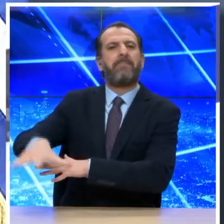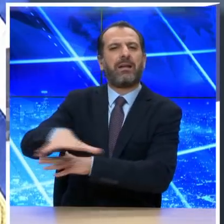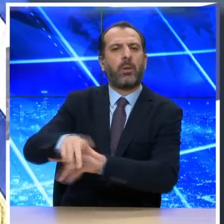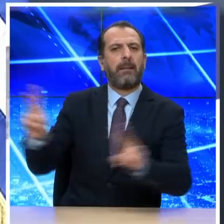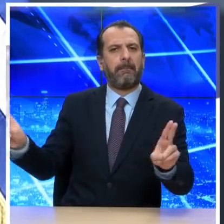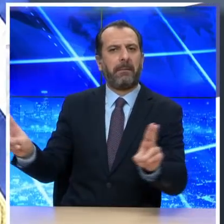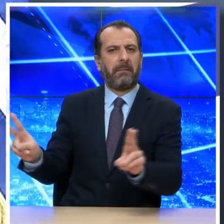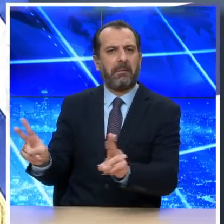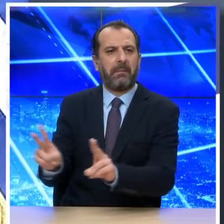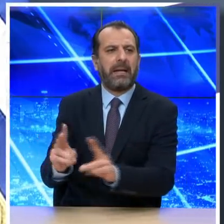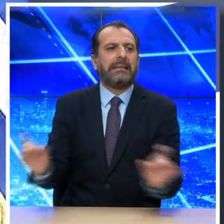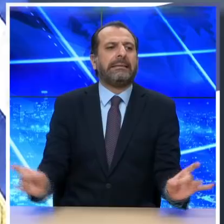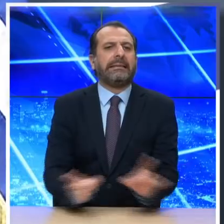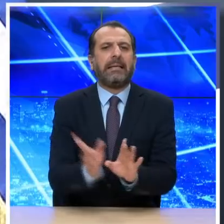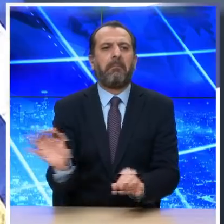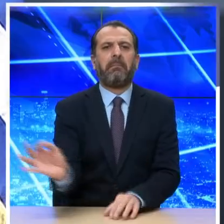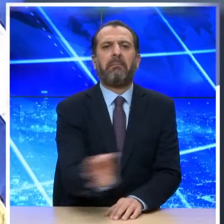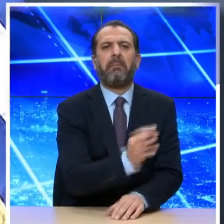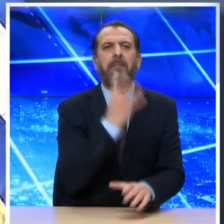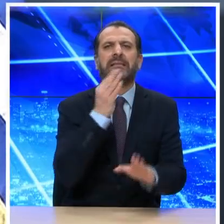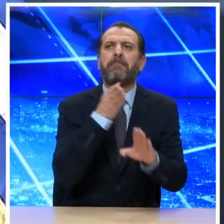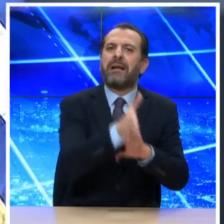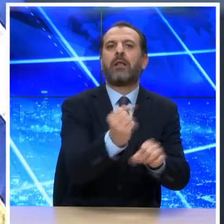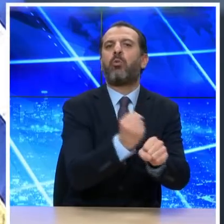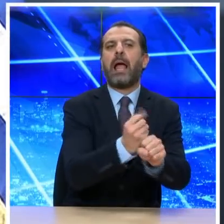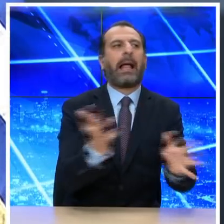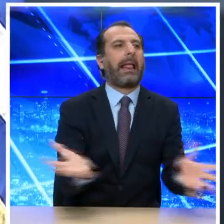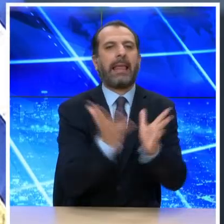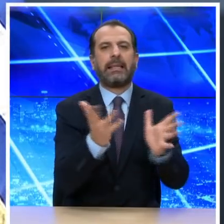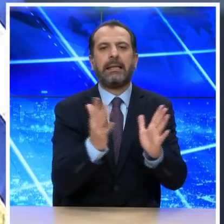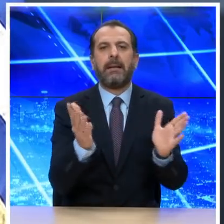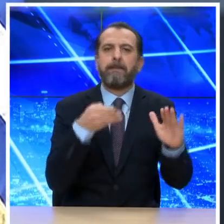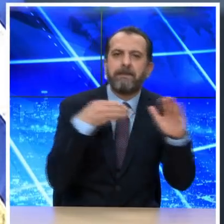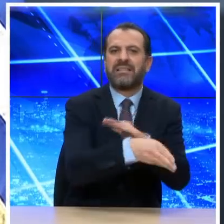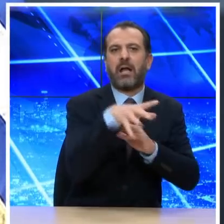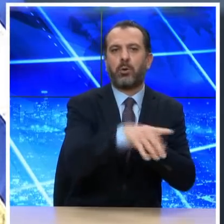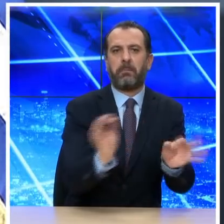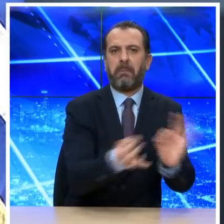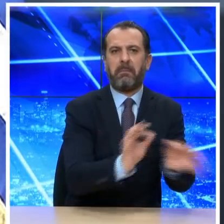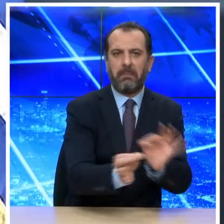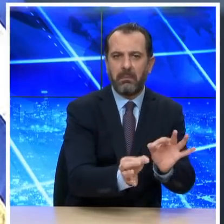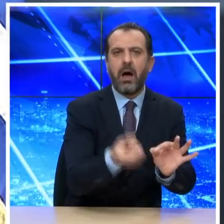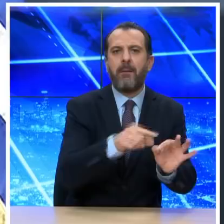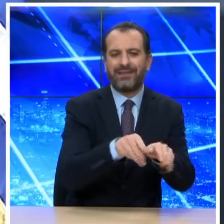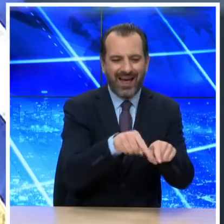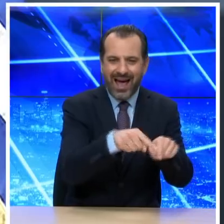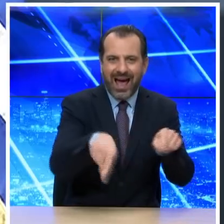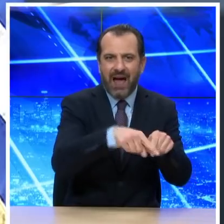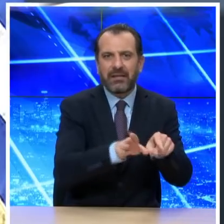ξεσπά μια σειροή κρουσμάτων σε ένα εργασιακό περιβάλλον, σε μια κλειστή δομή, που λειτουργεί σαν μια πηγή